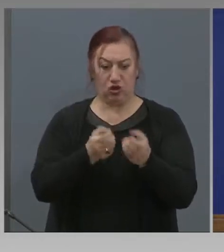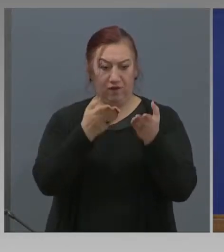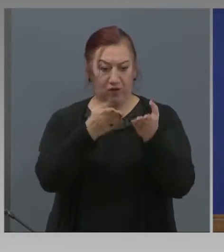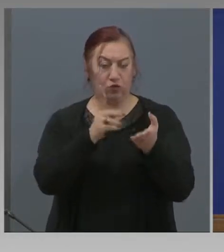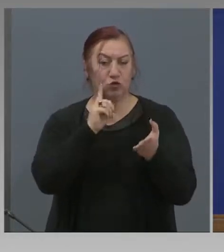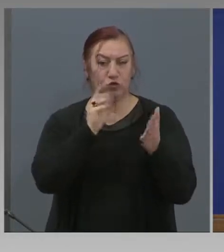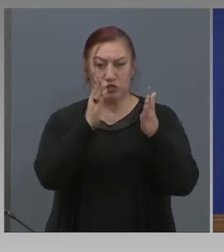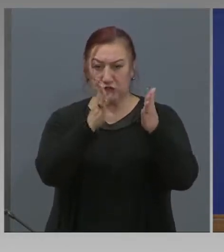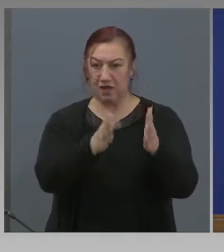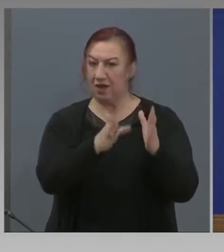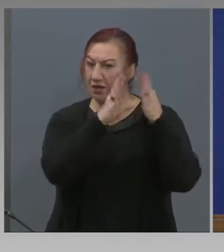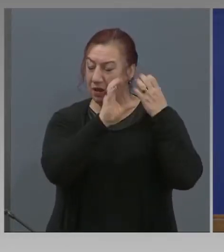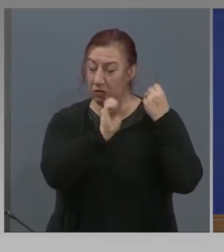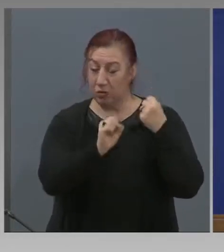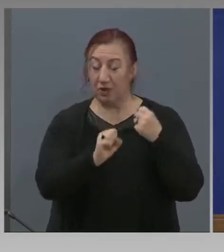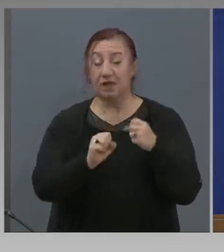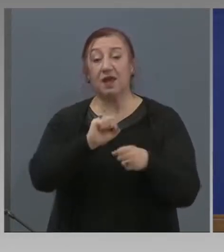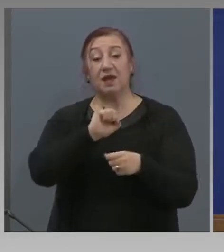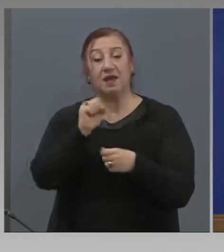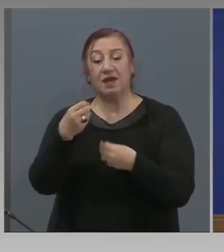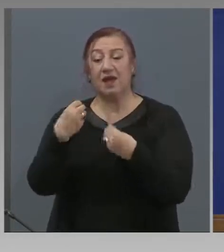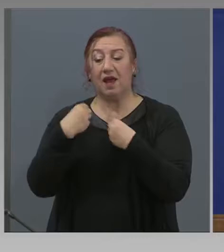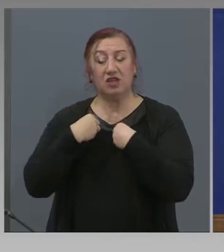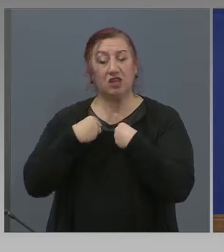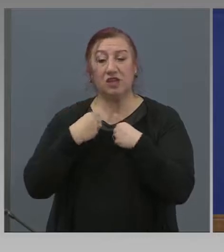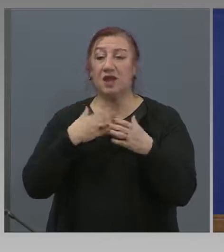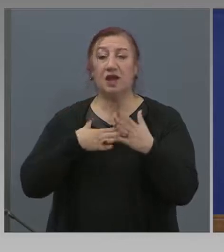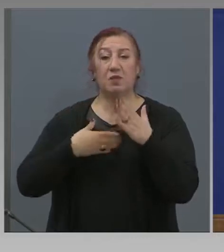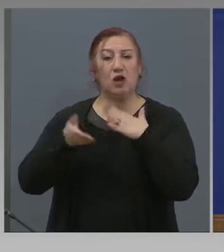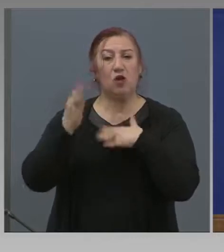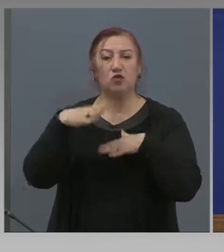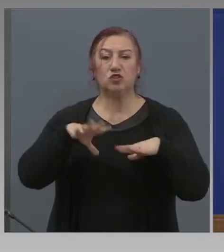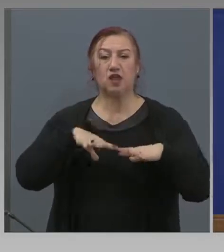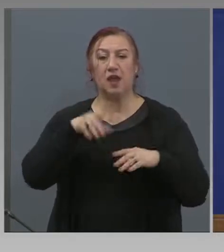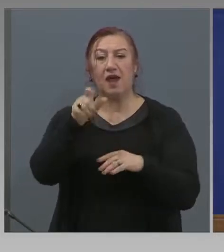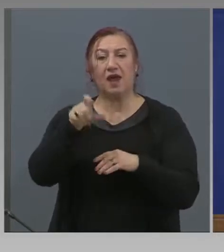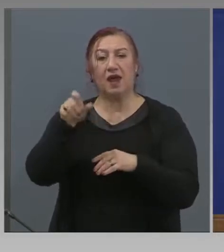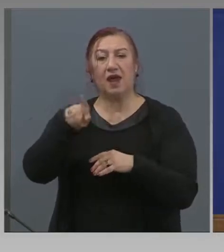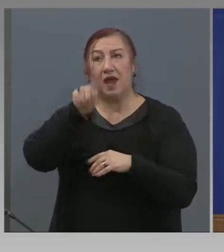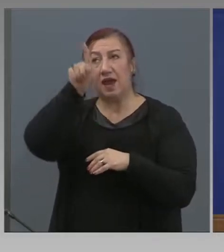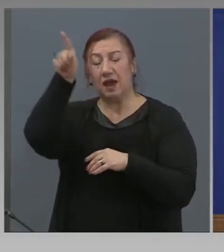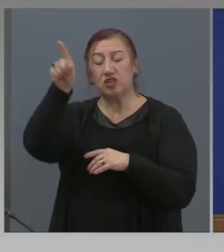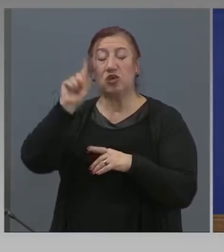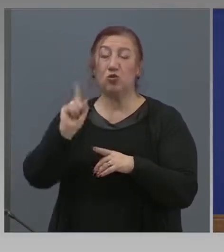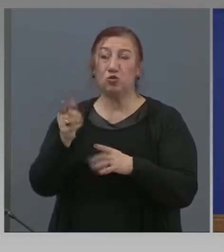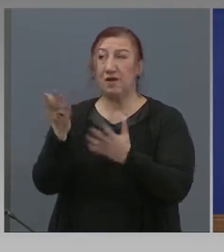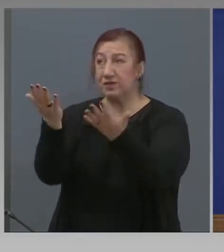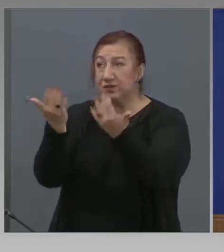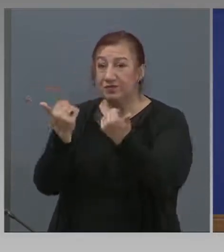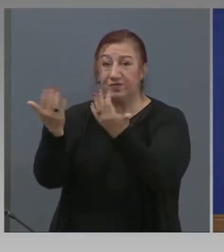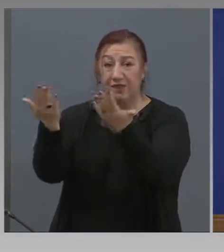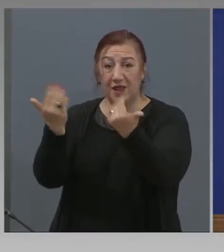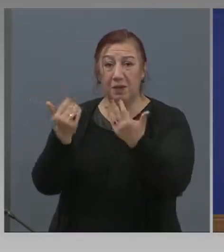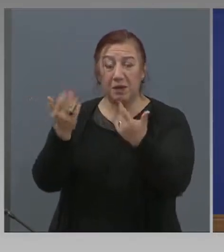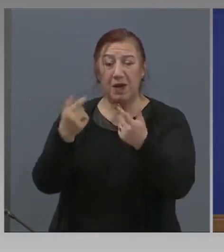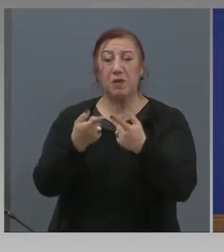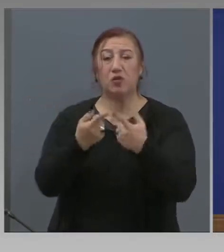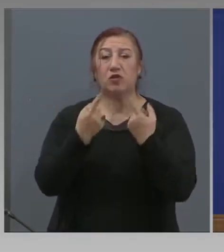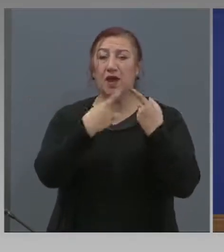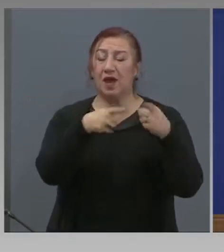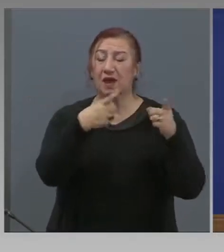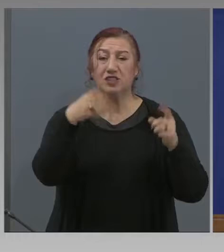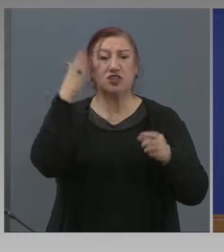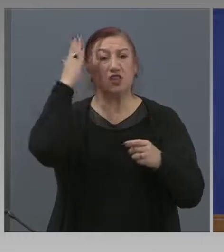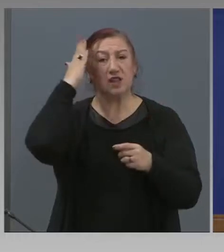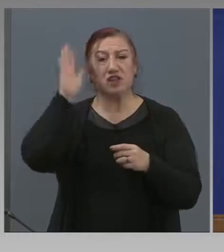все пак да кажете, дали има все още граждани, които трябва да бъдат прибрани от различни държави